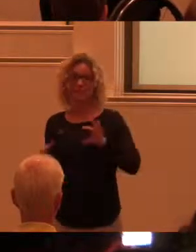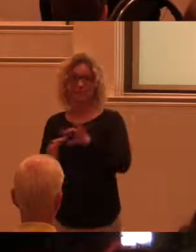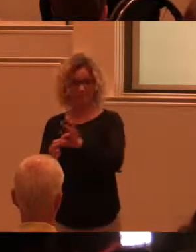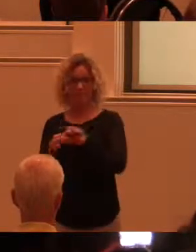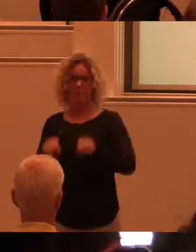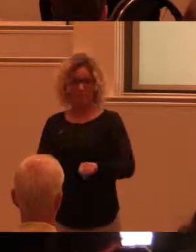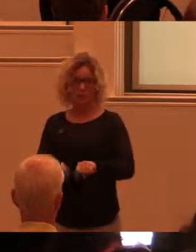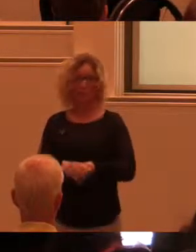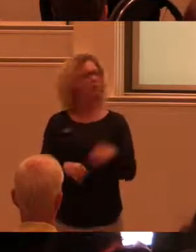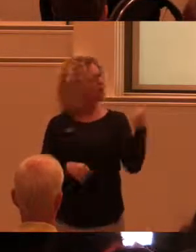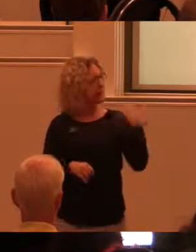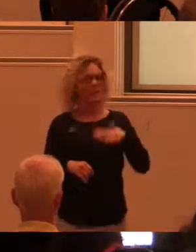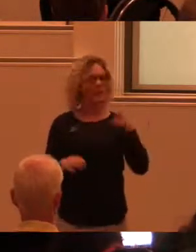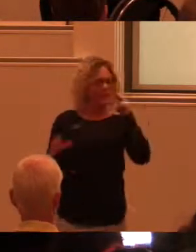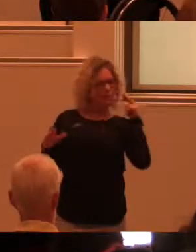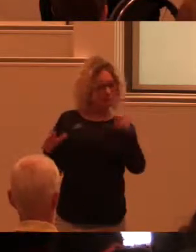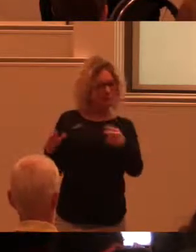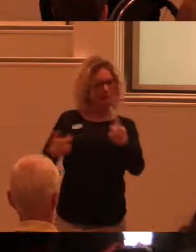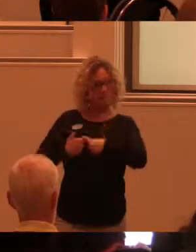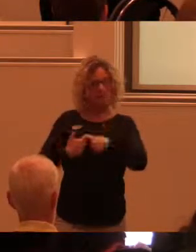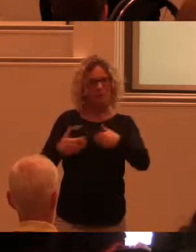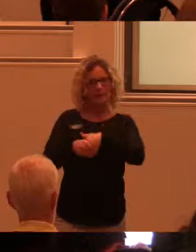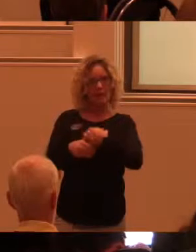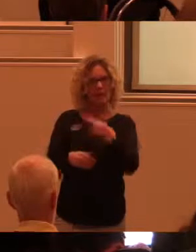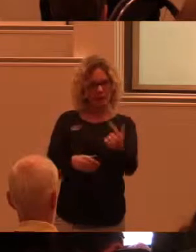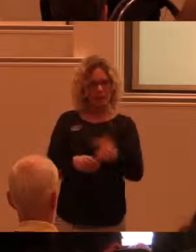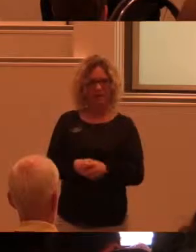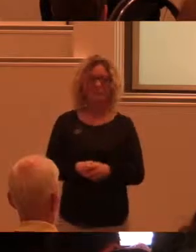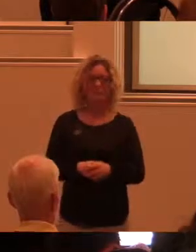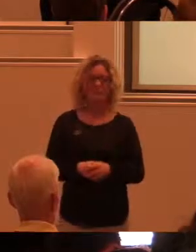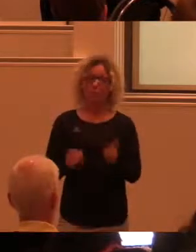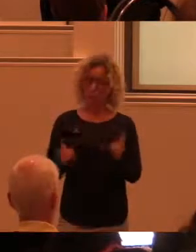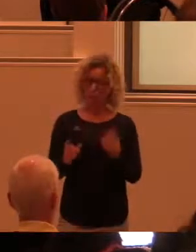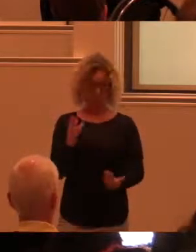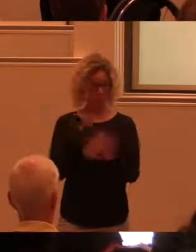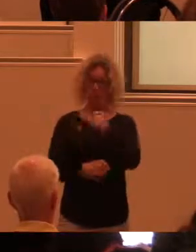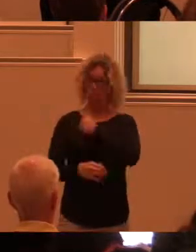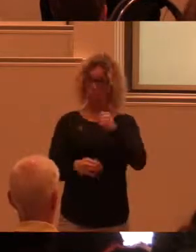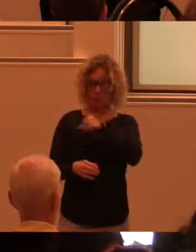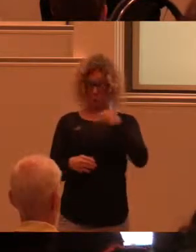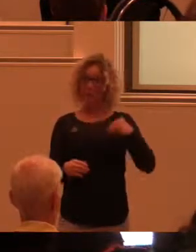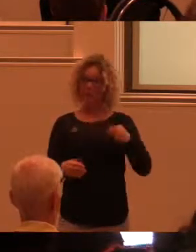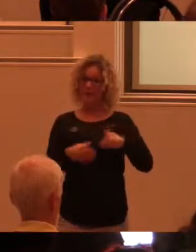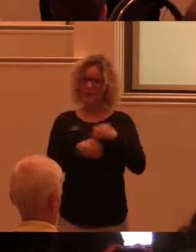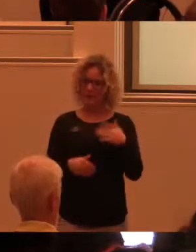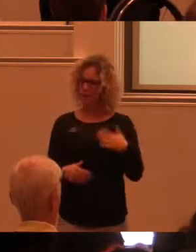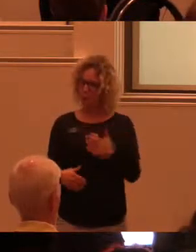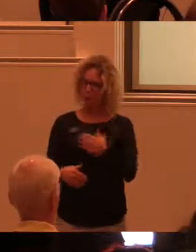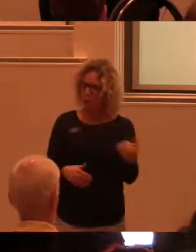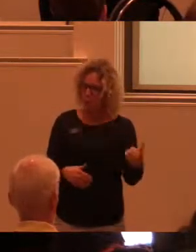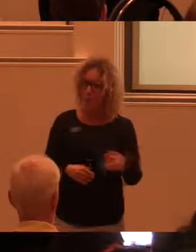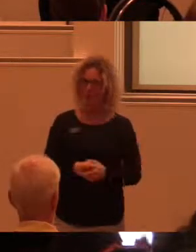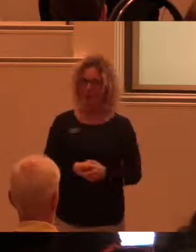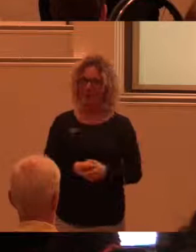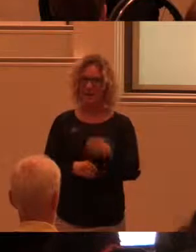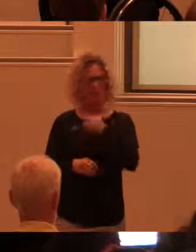Så det är min ingångsvinkel när det gäller delaktighet. Men sen har vi ju fått en myndighet för delaktighet. Och det är ju rätt så coolt att ni inte fick